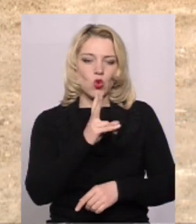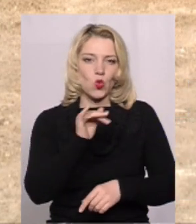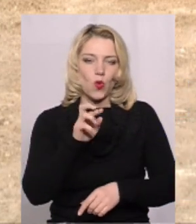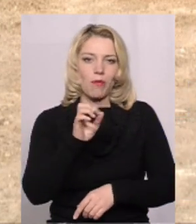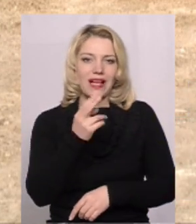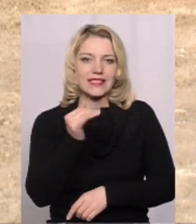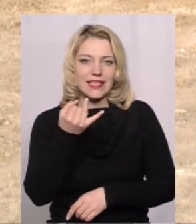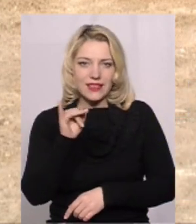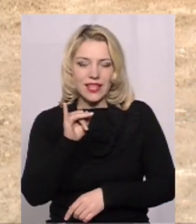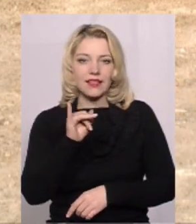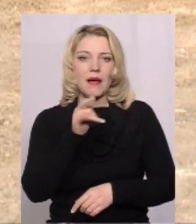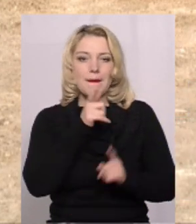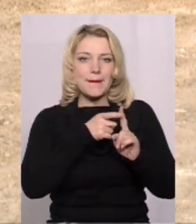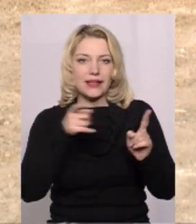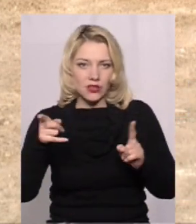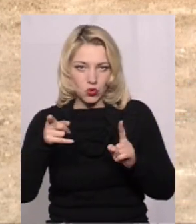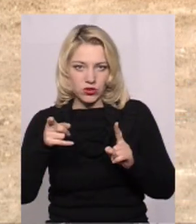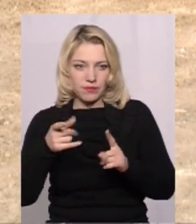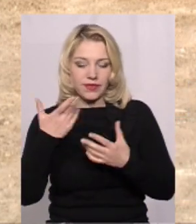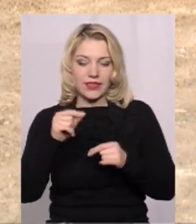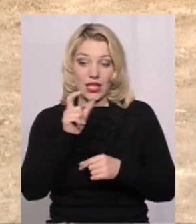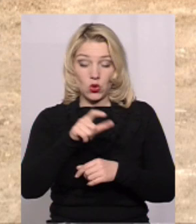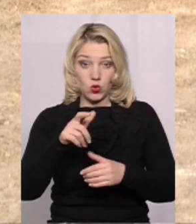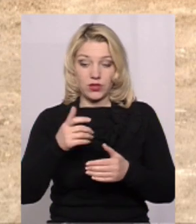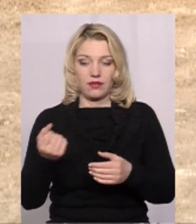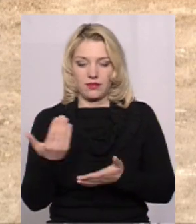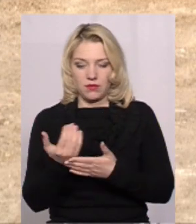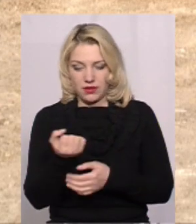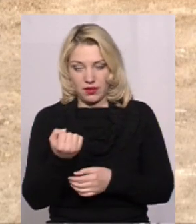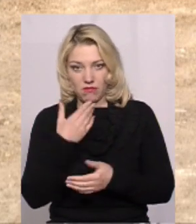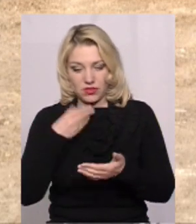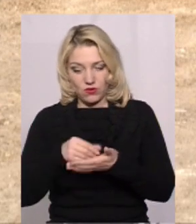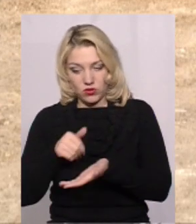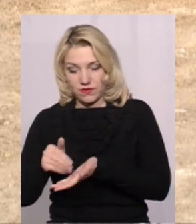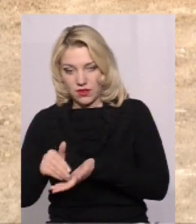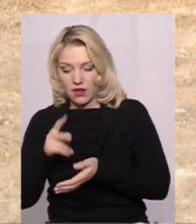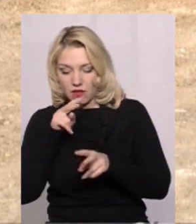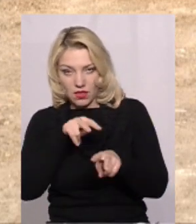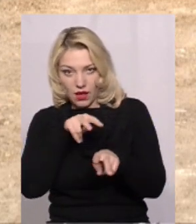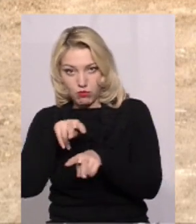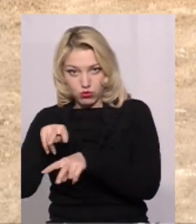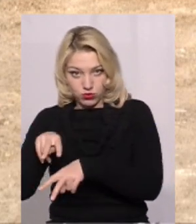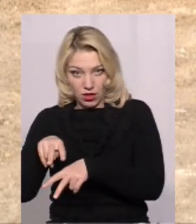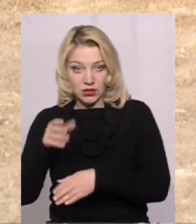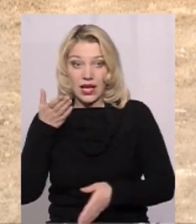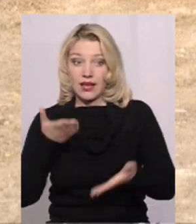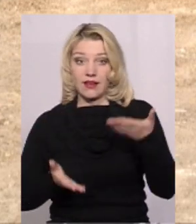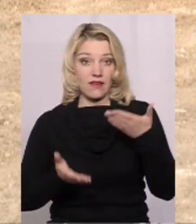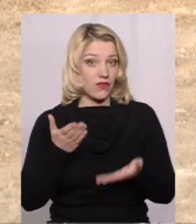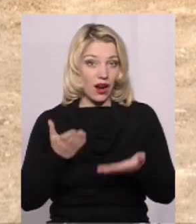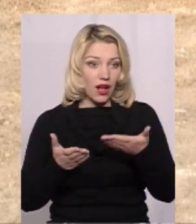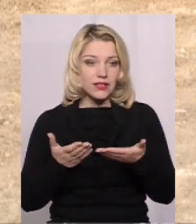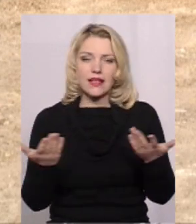де всі жителі, які тримають свиней, наблюдають за своїми свинками і в разі якогось